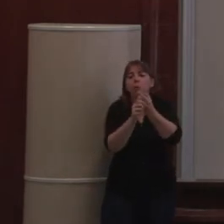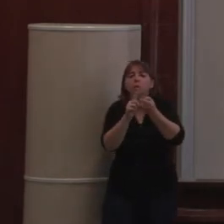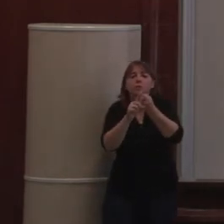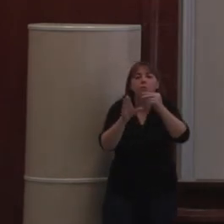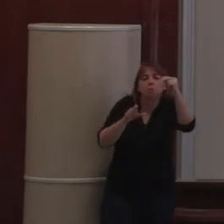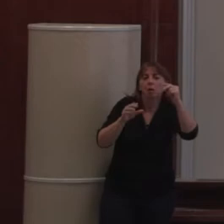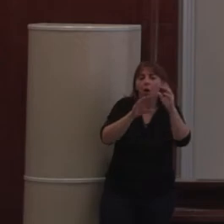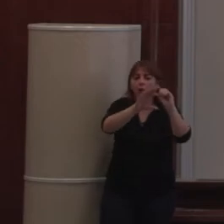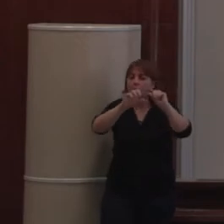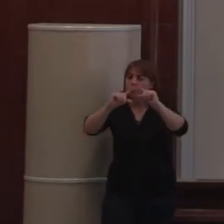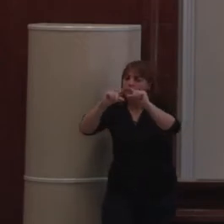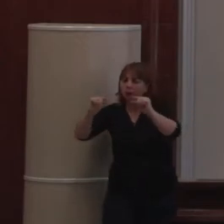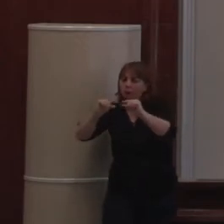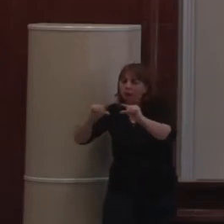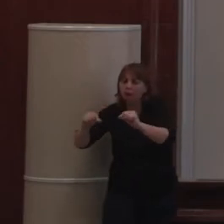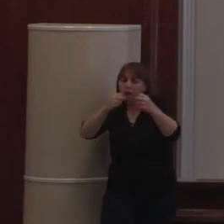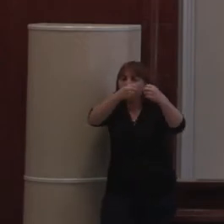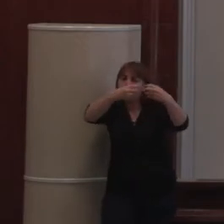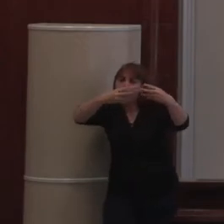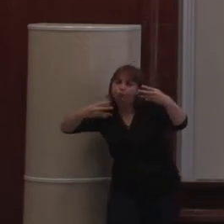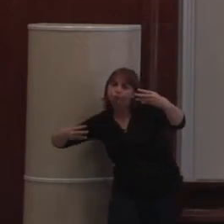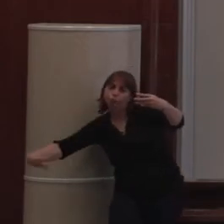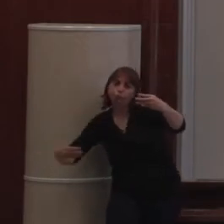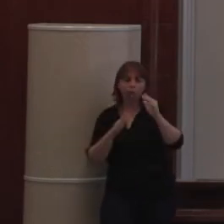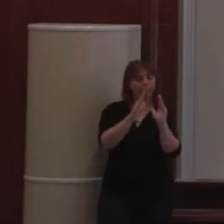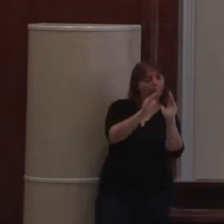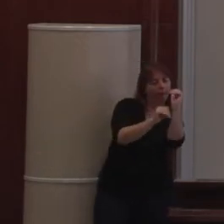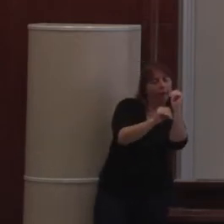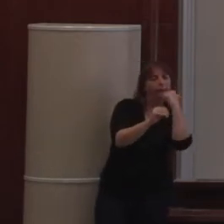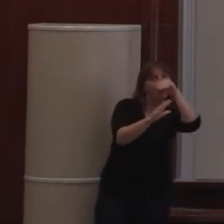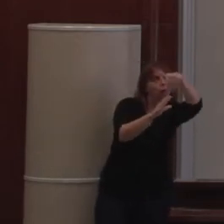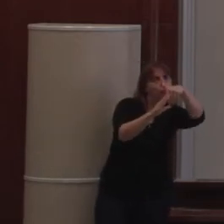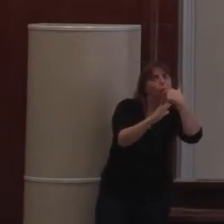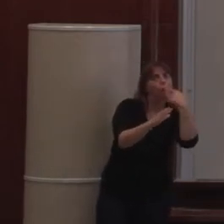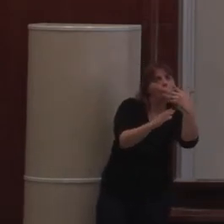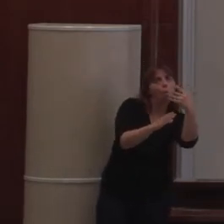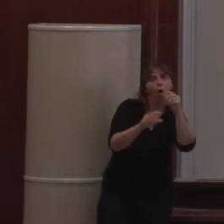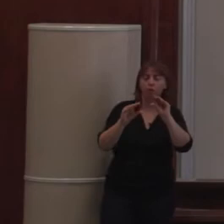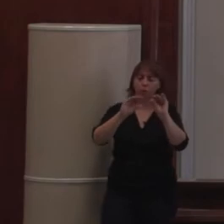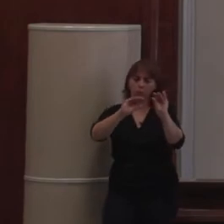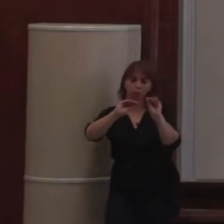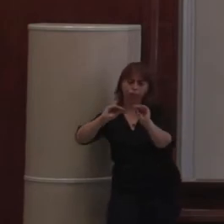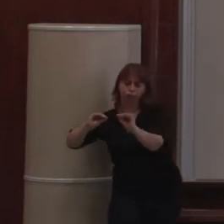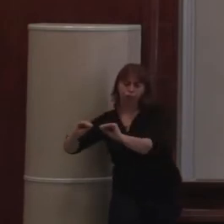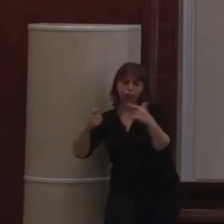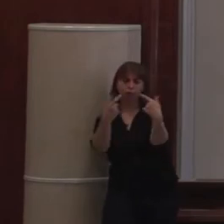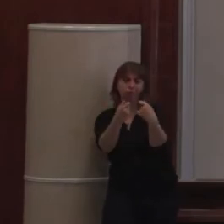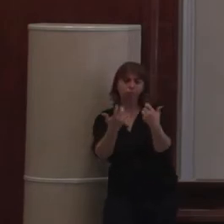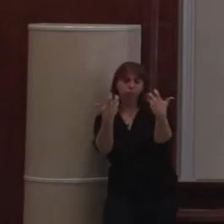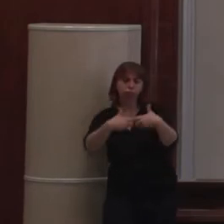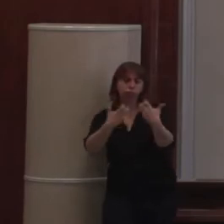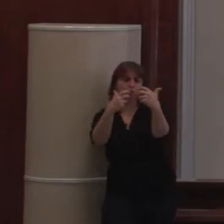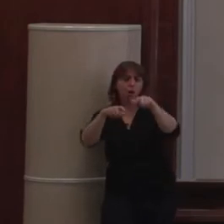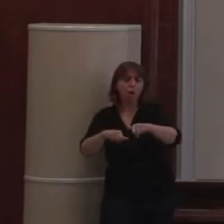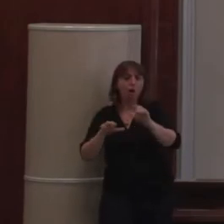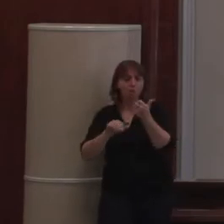expliquer qu'ici, tel carré contient telle information, tel autre carré contient tel autre. Et c'est très facile d'agréger les informations d'un peu partout et de faire des